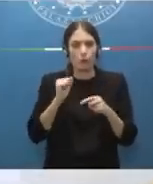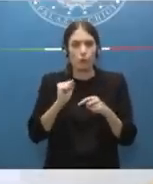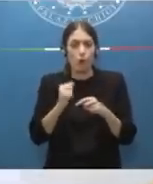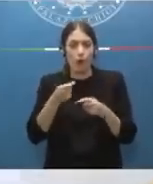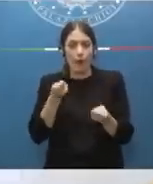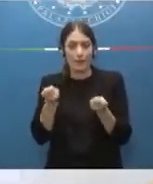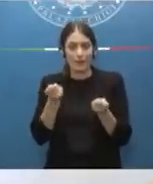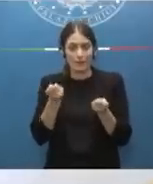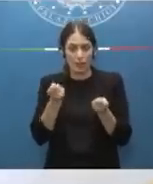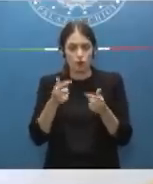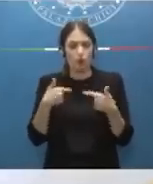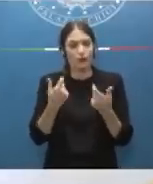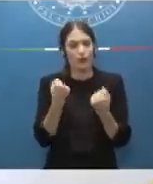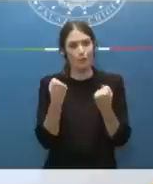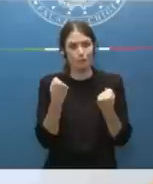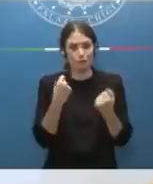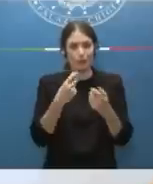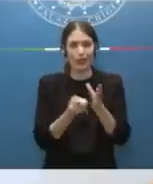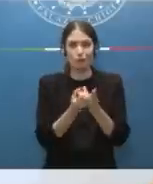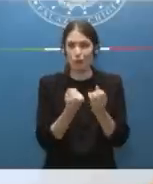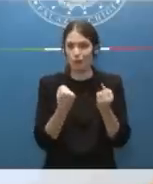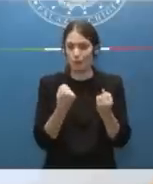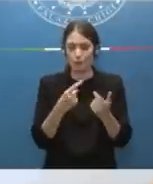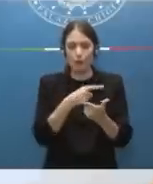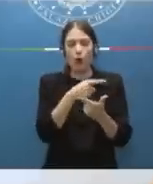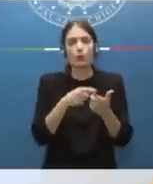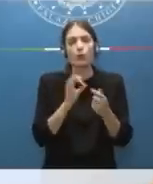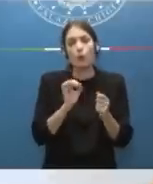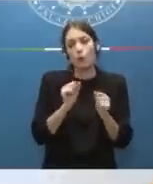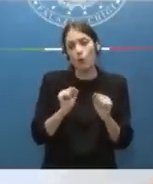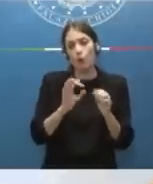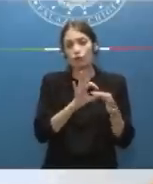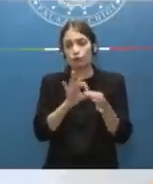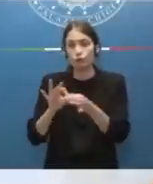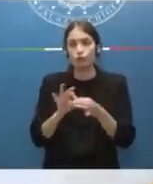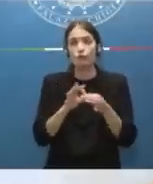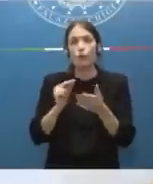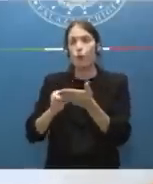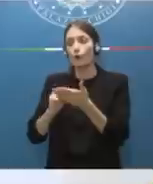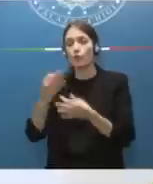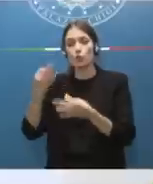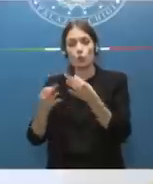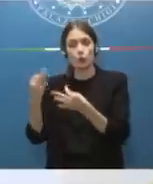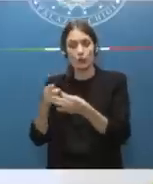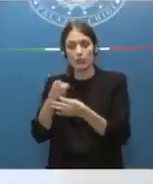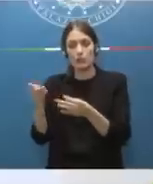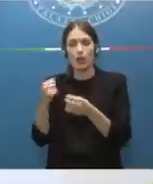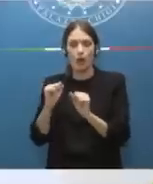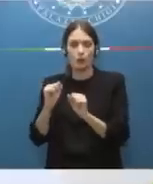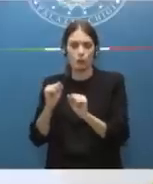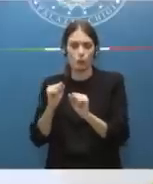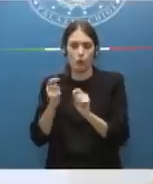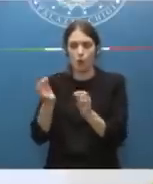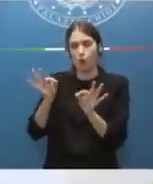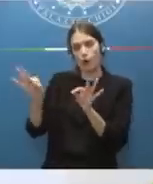potenziando, dove possibile, le risorse, ma soprattutto coordinando i vari uffici giudiziari che, come sapete,